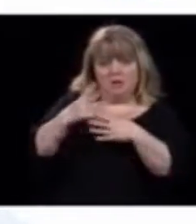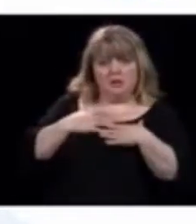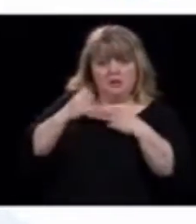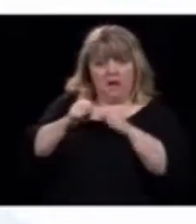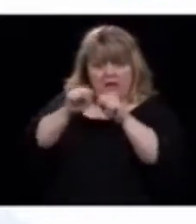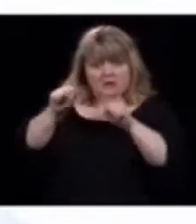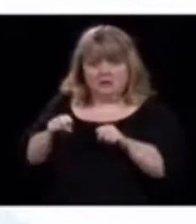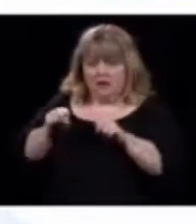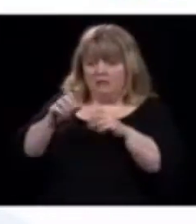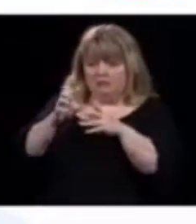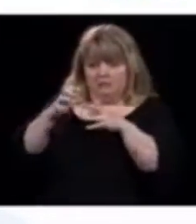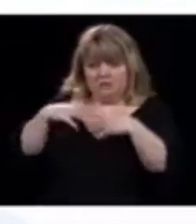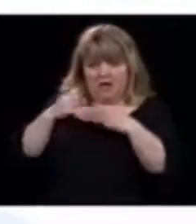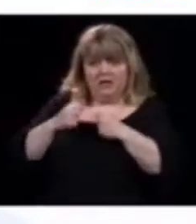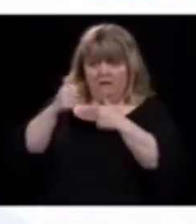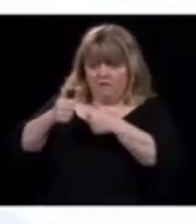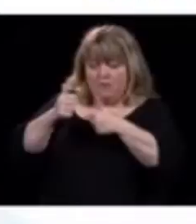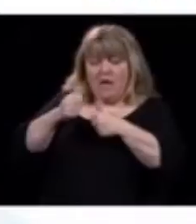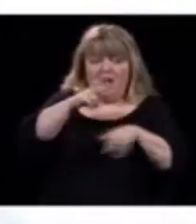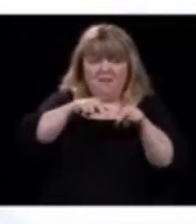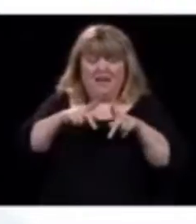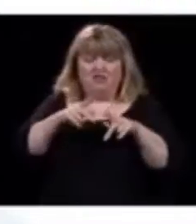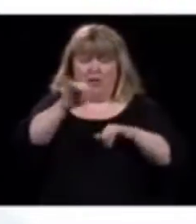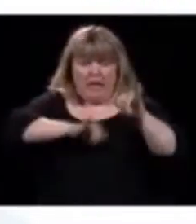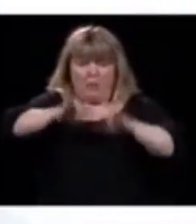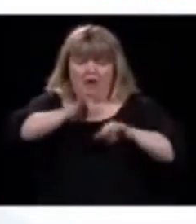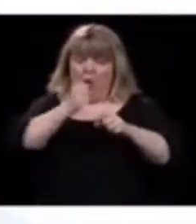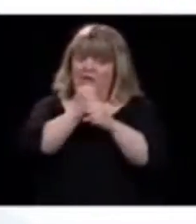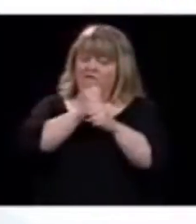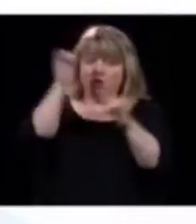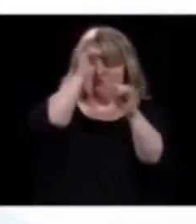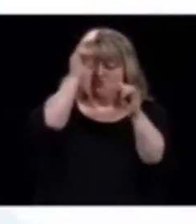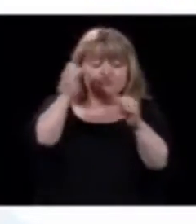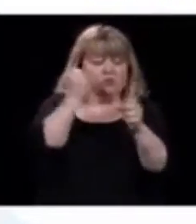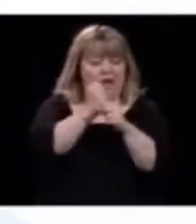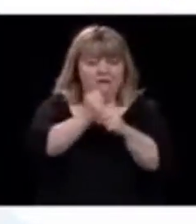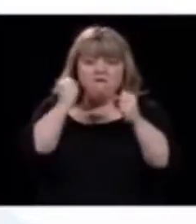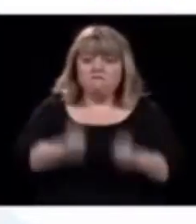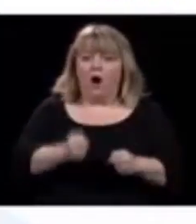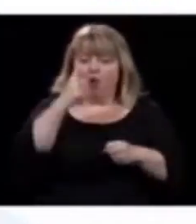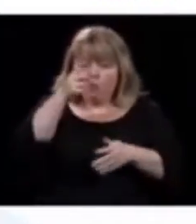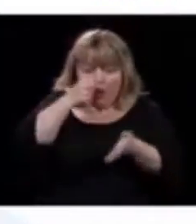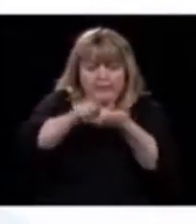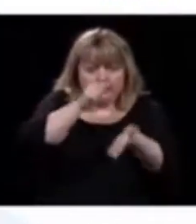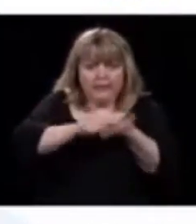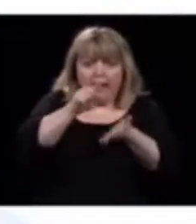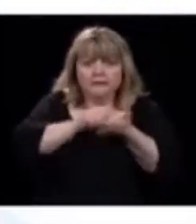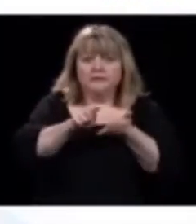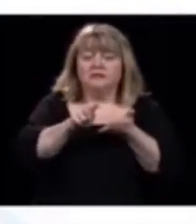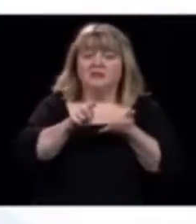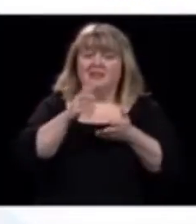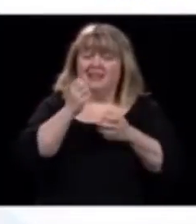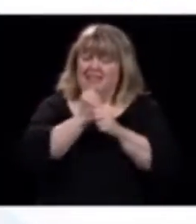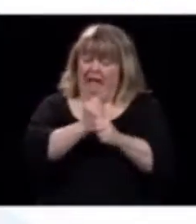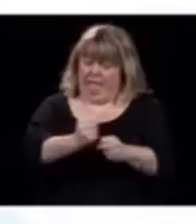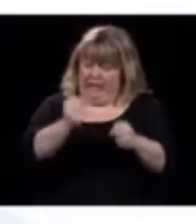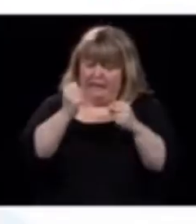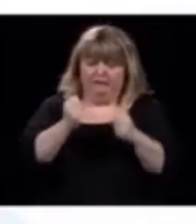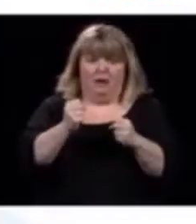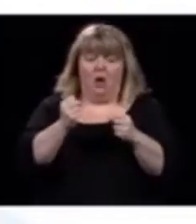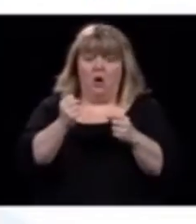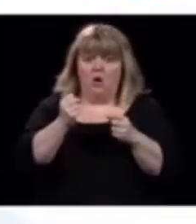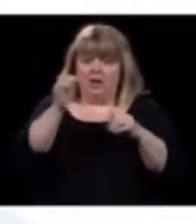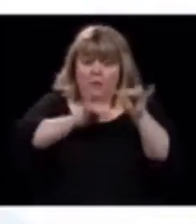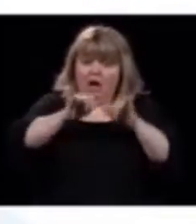santé, mes collègues, les laboratoires qui travaillent comme des fous pour faire des tests, les gens travaillent à 250 000 à l'heure dans les